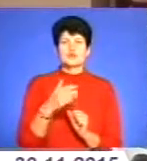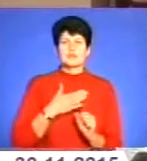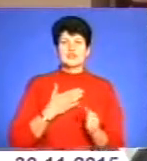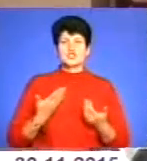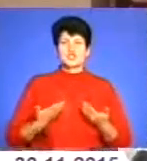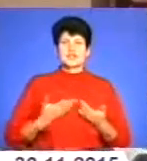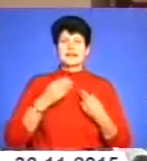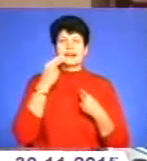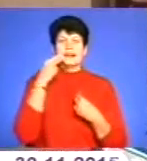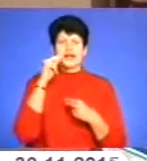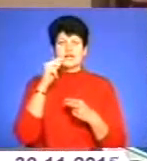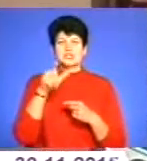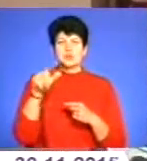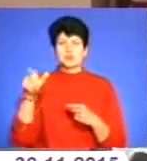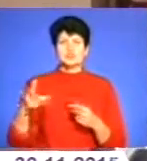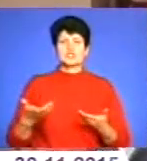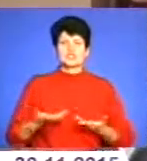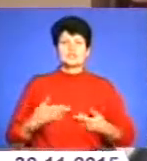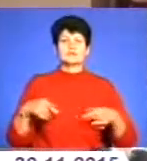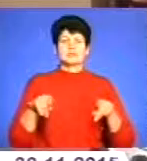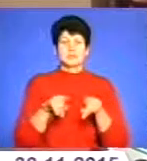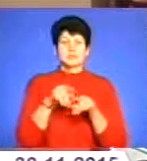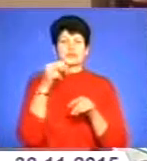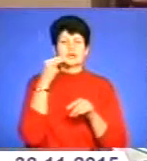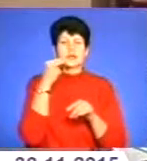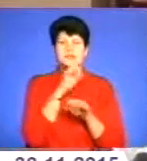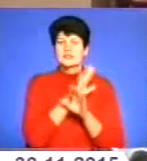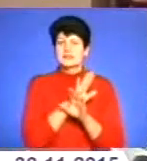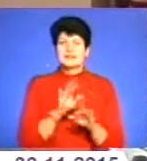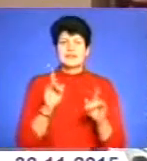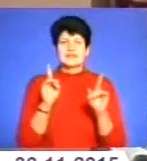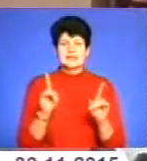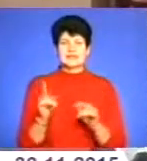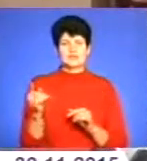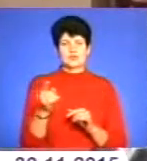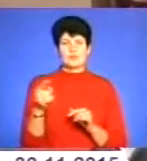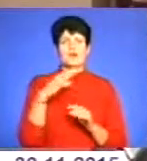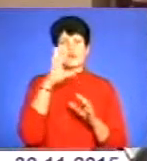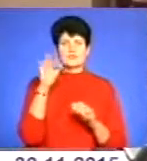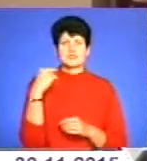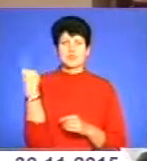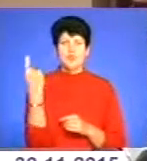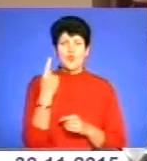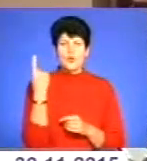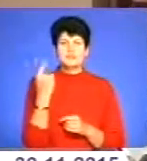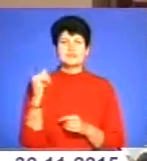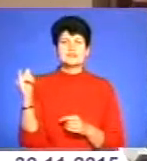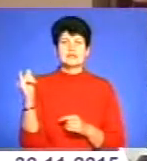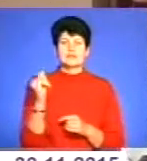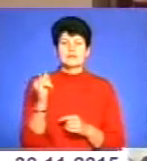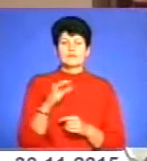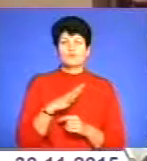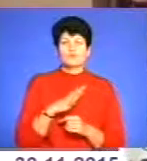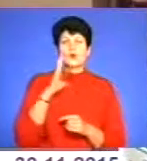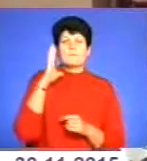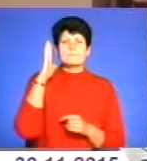краще, і щоб люди жили краще нашій, не тільки Тернополі, а області, і, звичайно, щоб якесь було